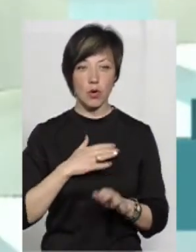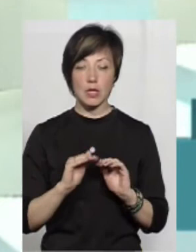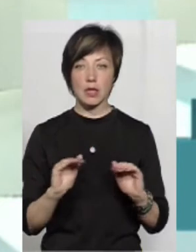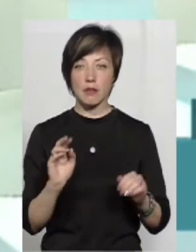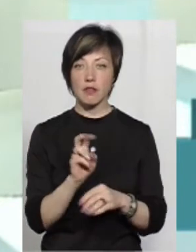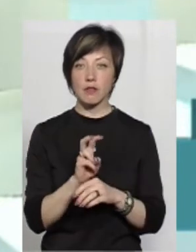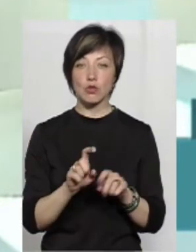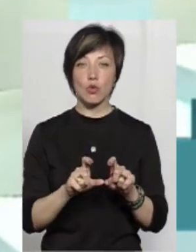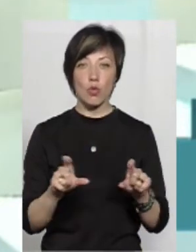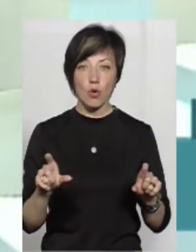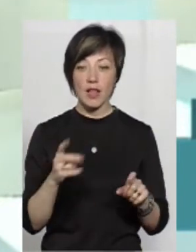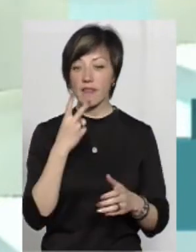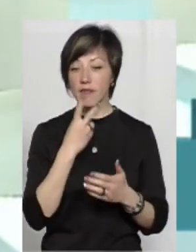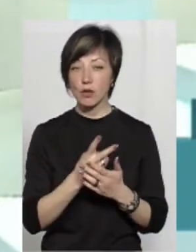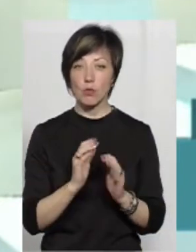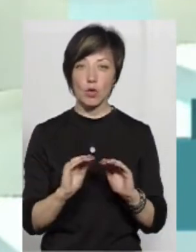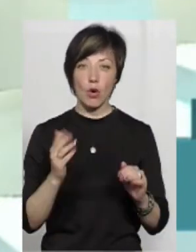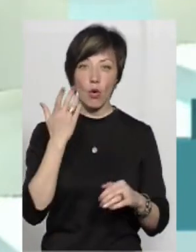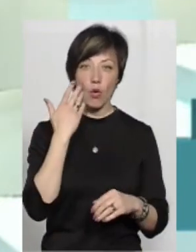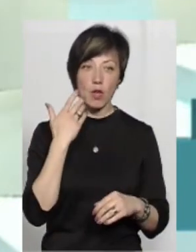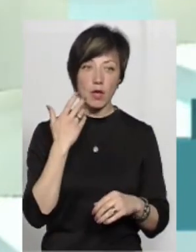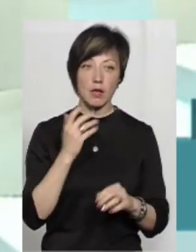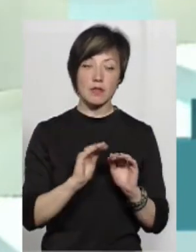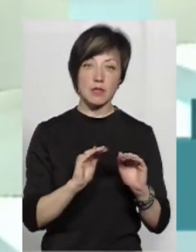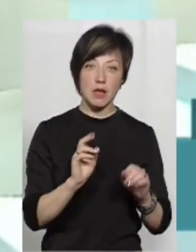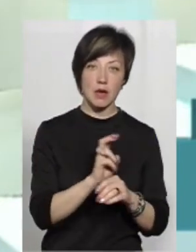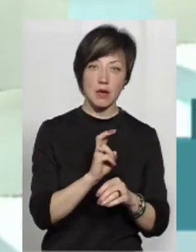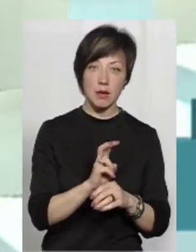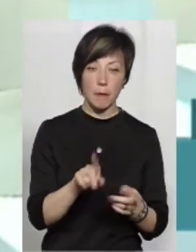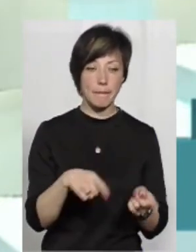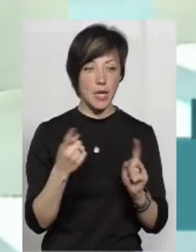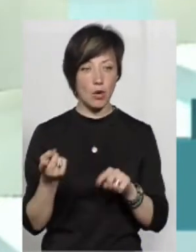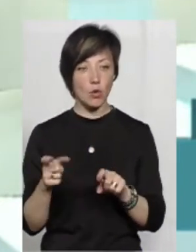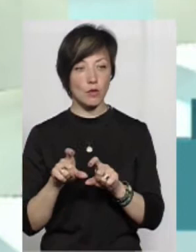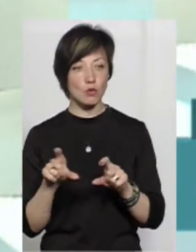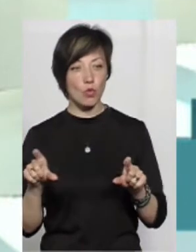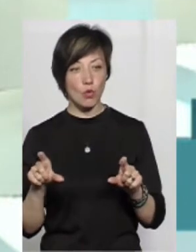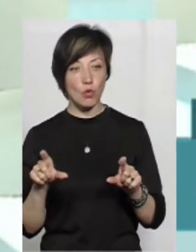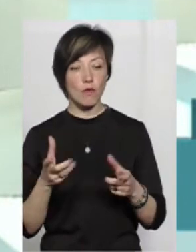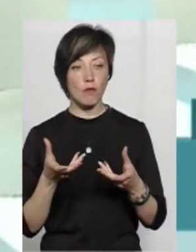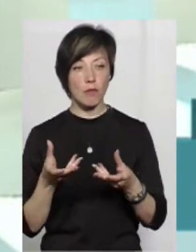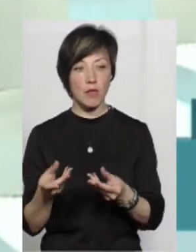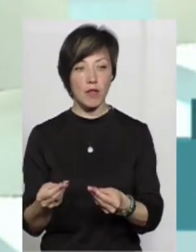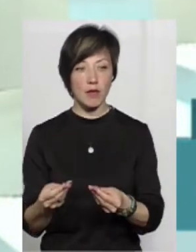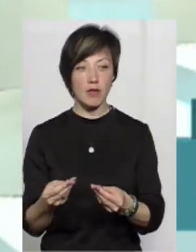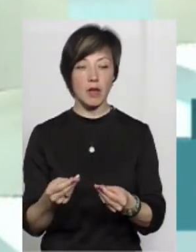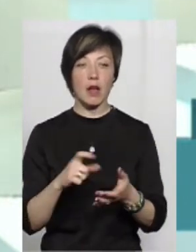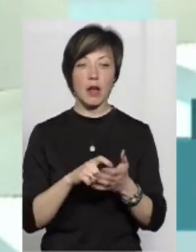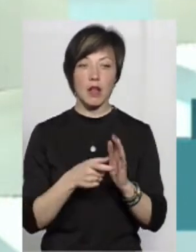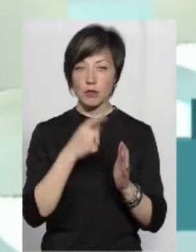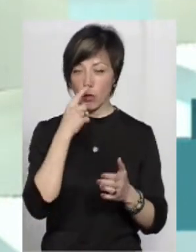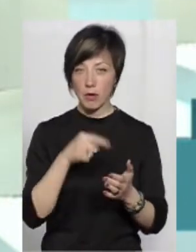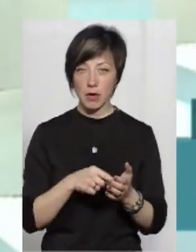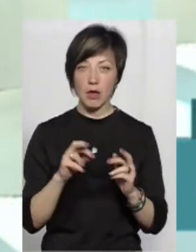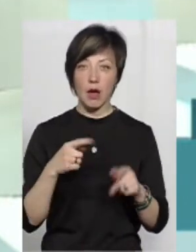діти відвідують школу, і видно по дітях, які ходять в садочок, як вони переходять в школу, вплив, в який клас